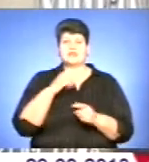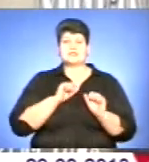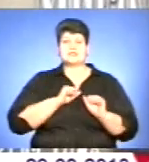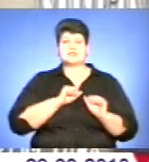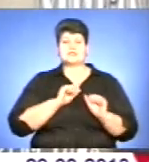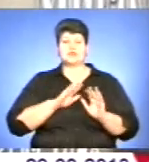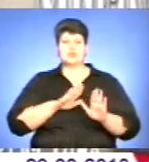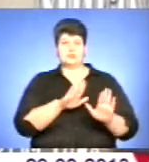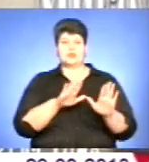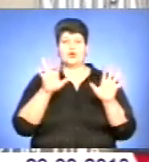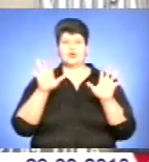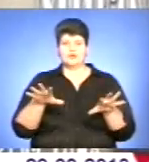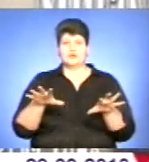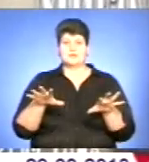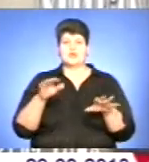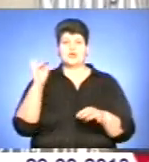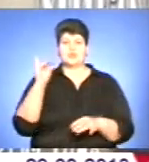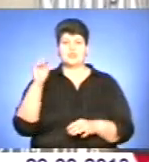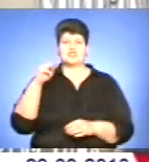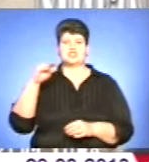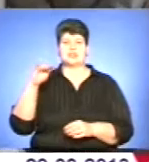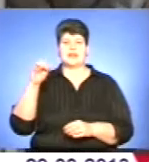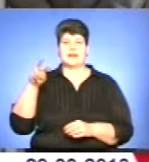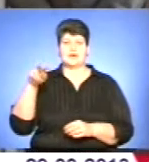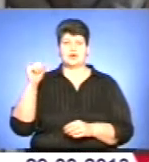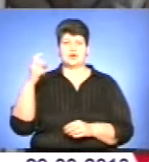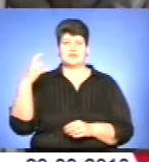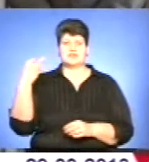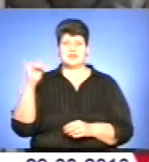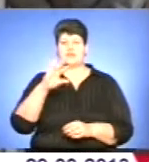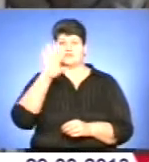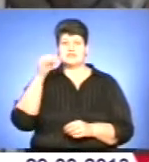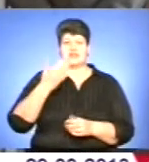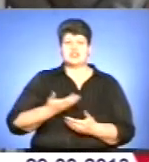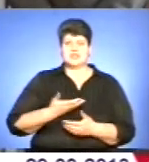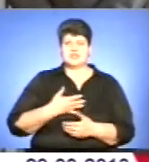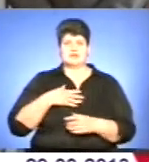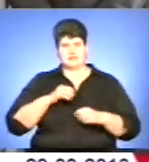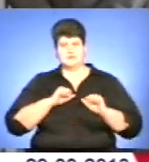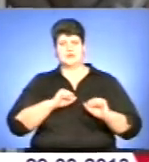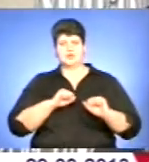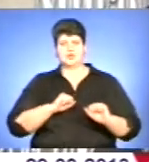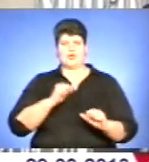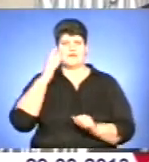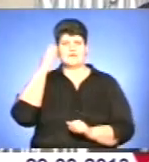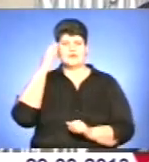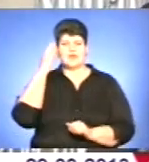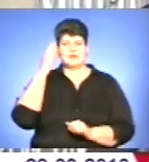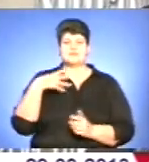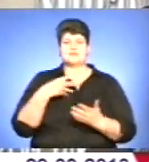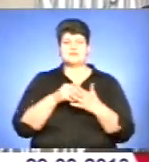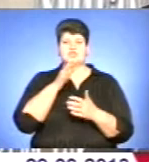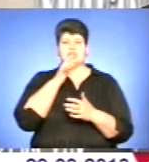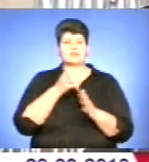апарату обдержадміністрації Юрій Желіховський. Усе життя Мігновському доводилося відстоювати ідеї. Свій час він був